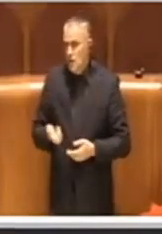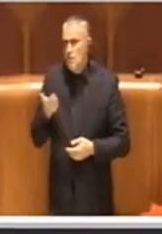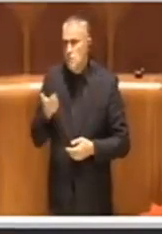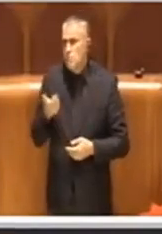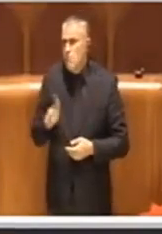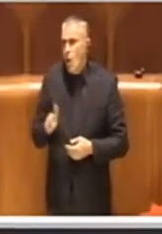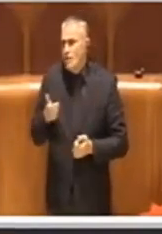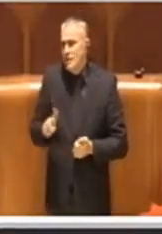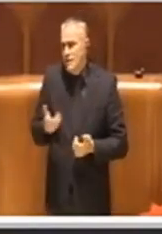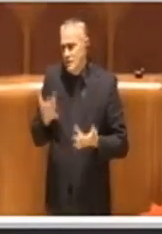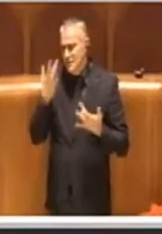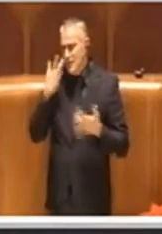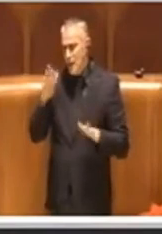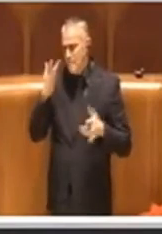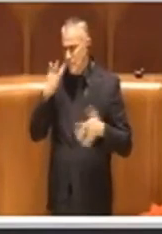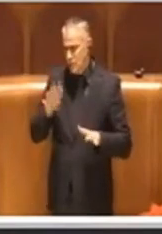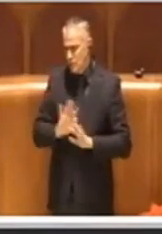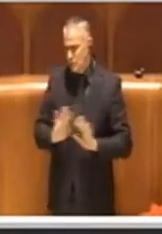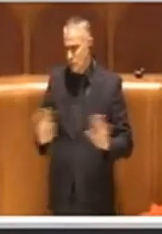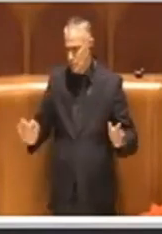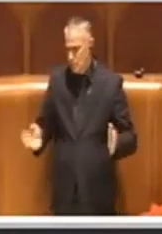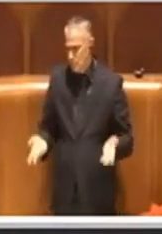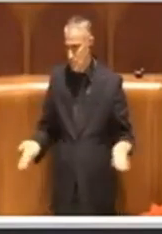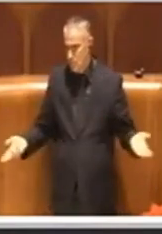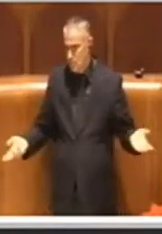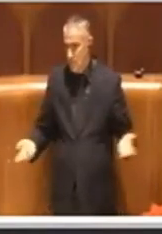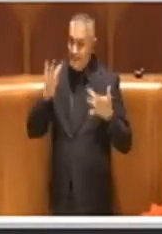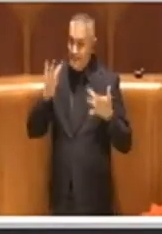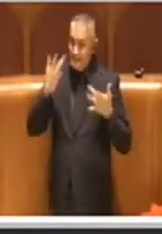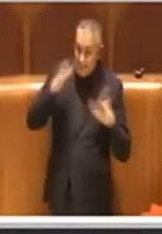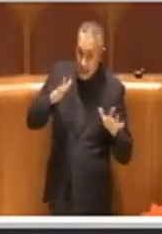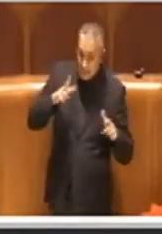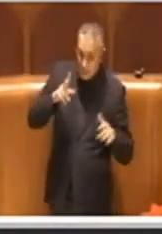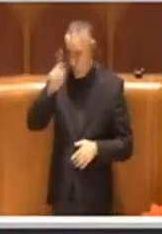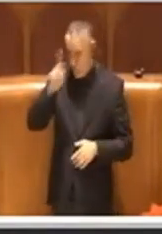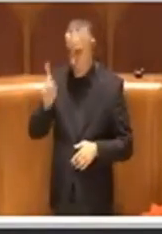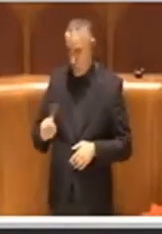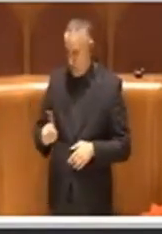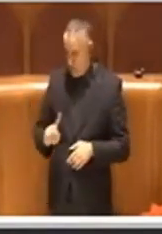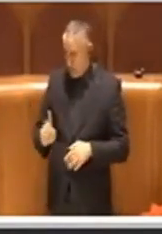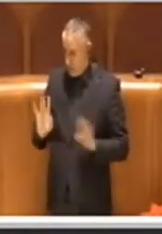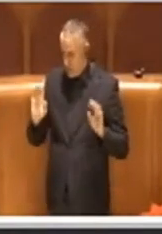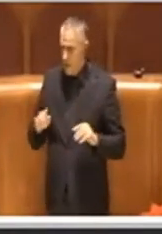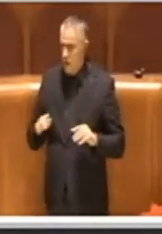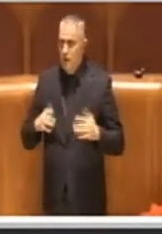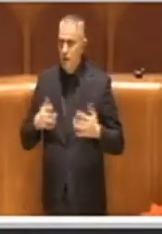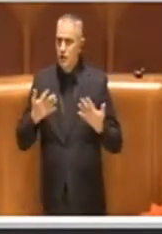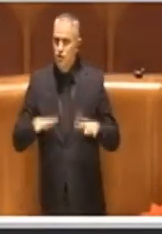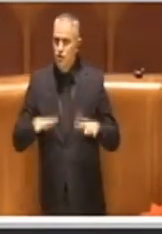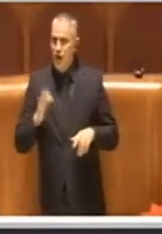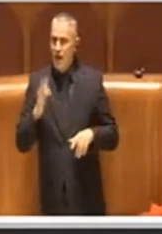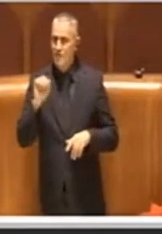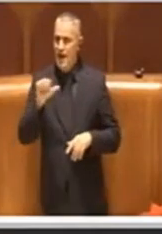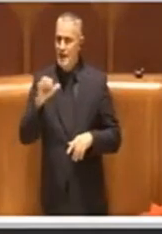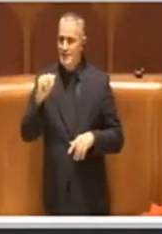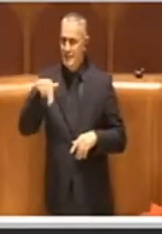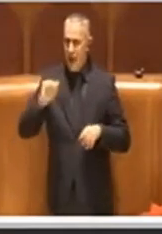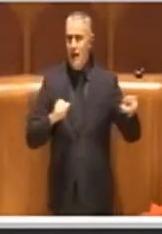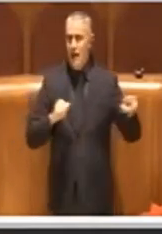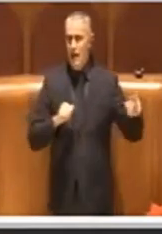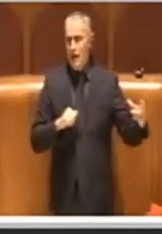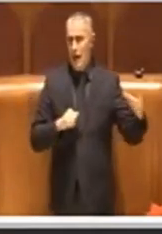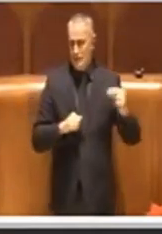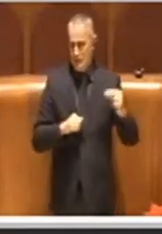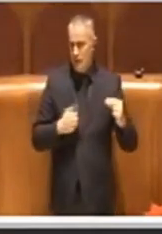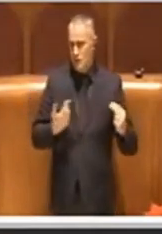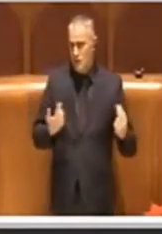semplici, anche se non banali. Come ha sottolineato il Consigliere Fassina, il momento storico